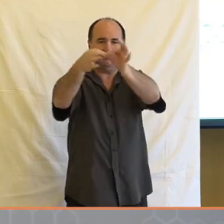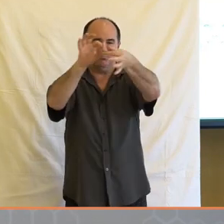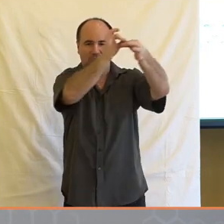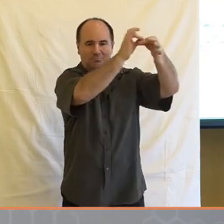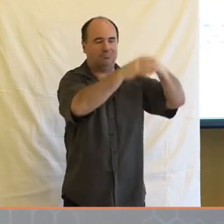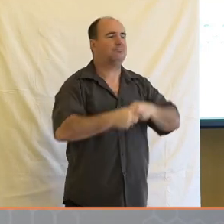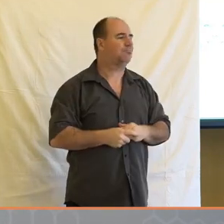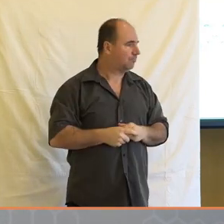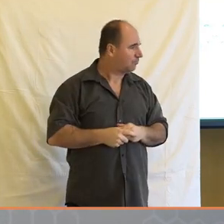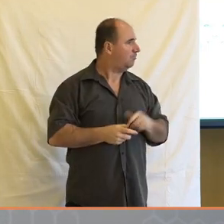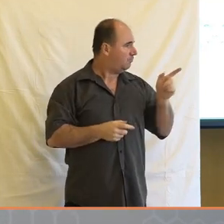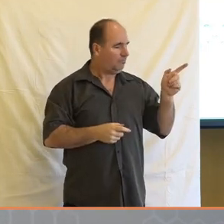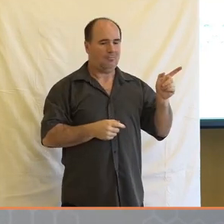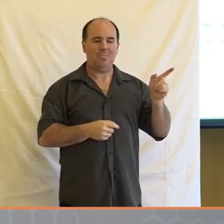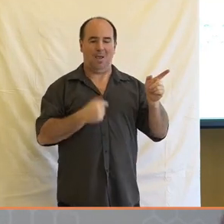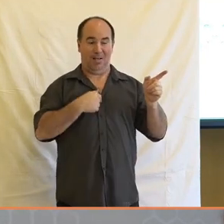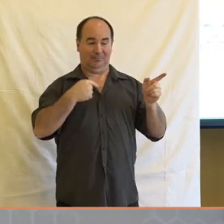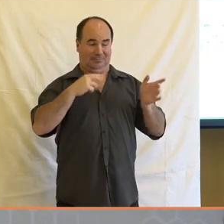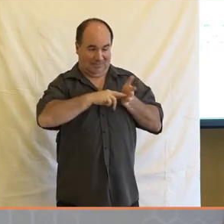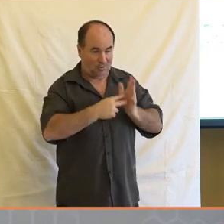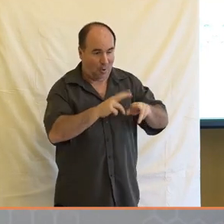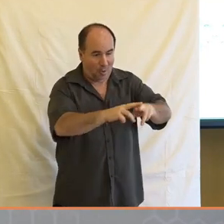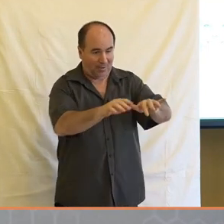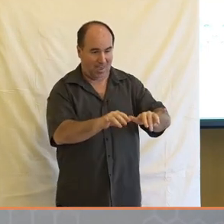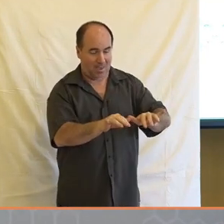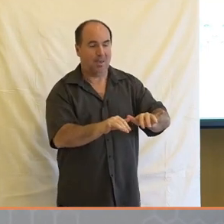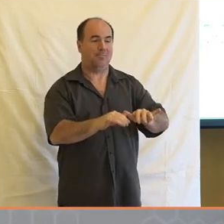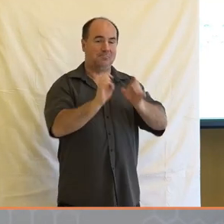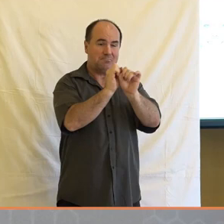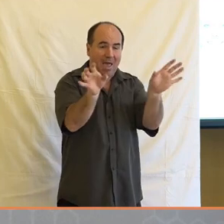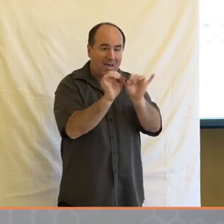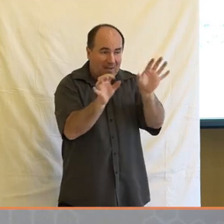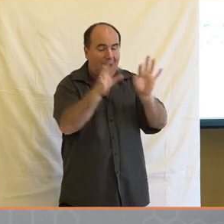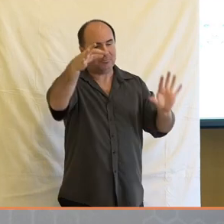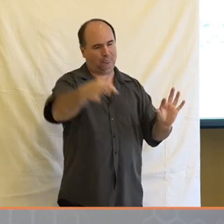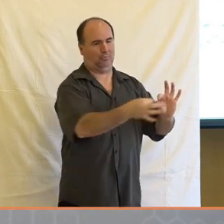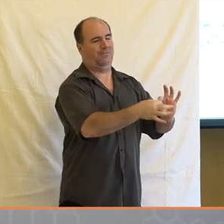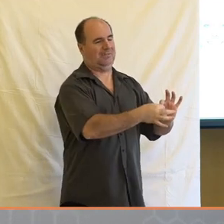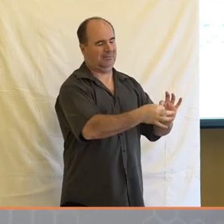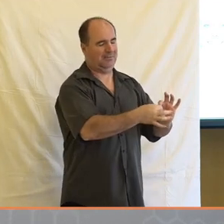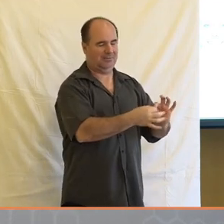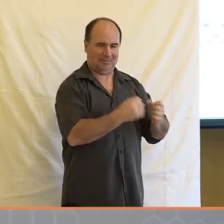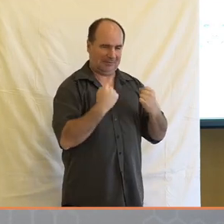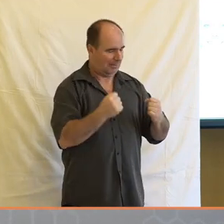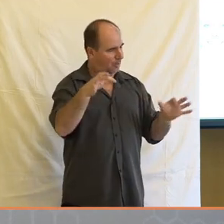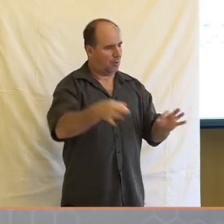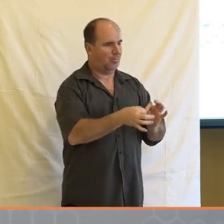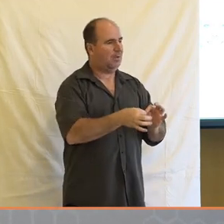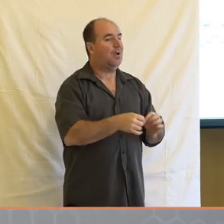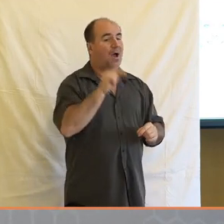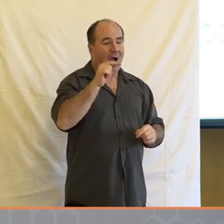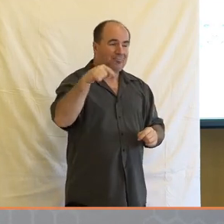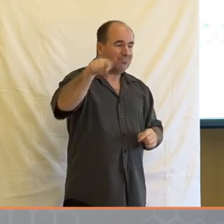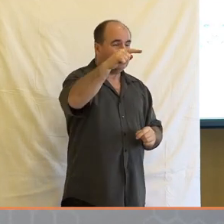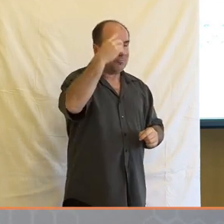že ty technologie a média spolu souvisí. A často taky oni sami cítí nějaký deficit